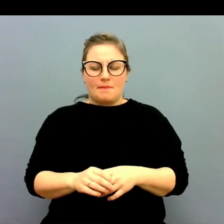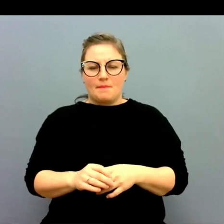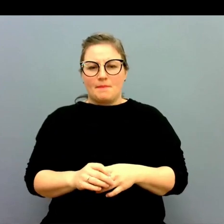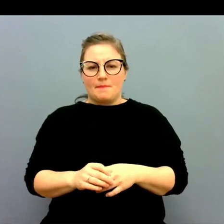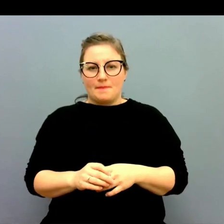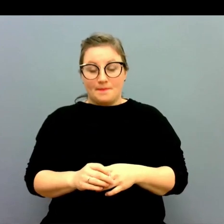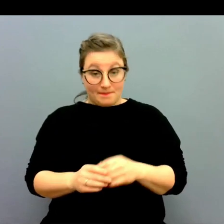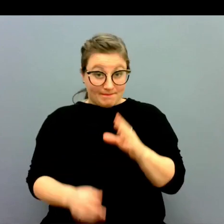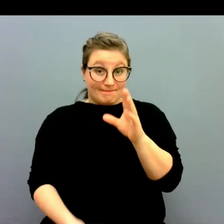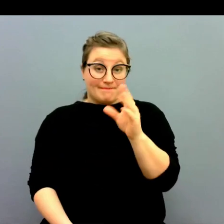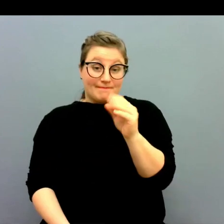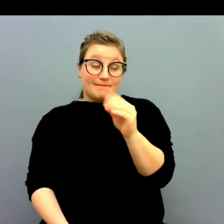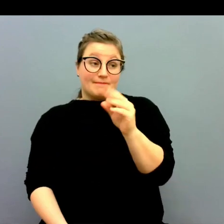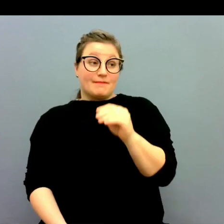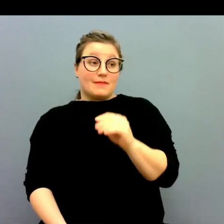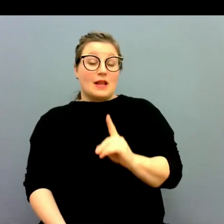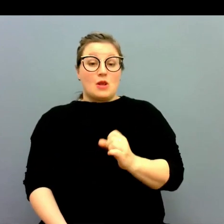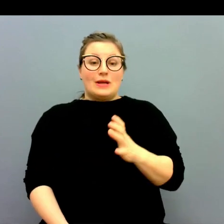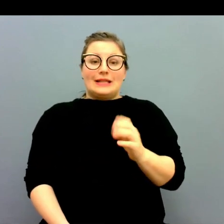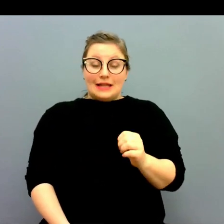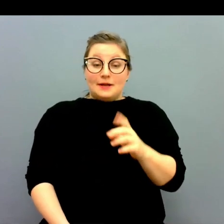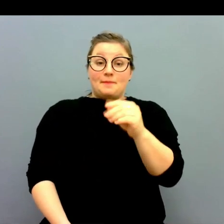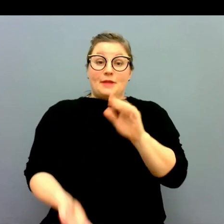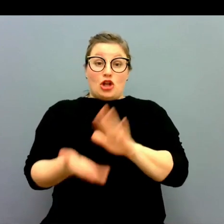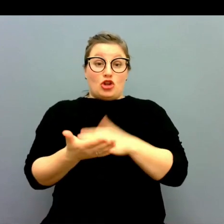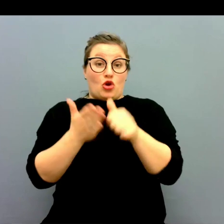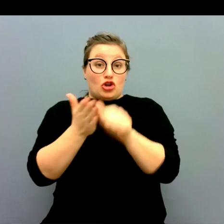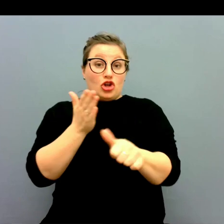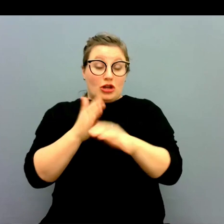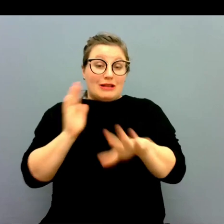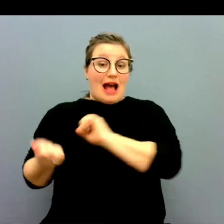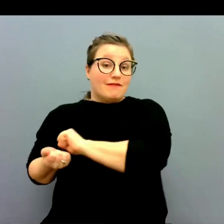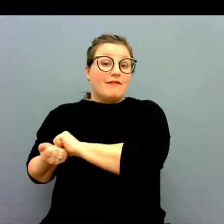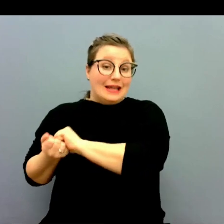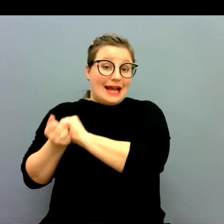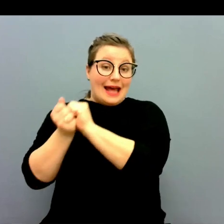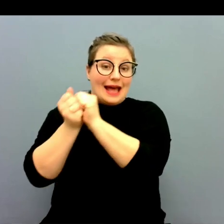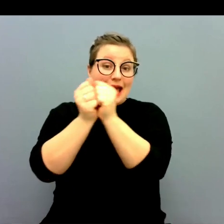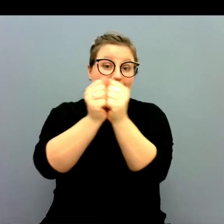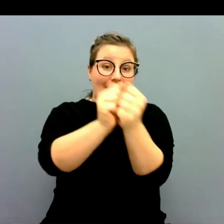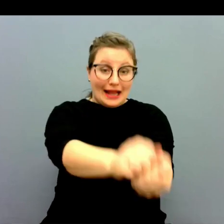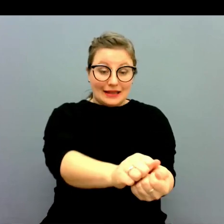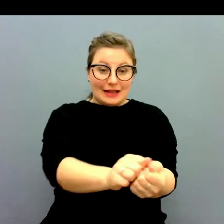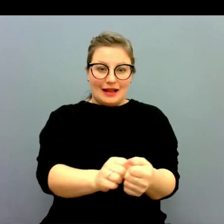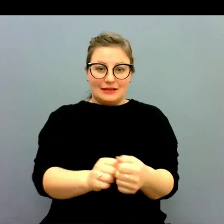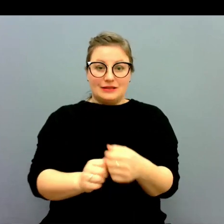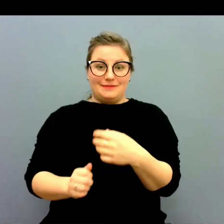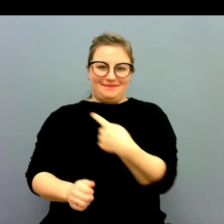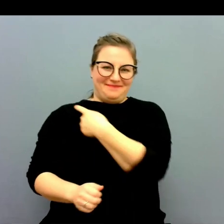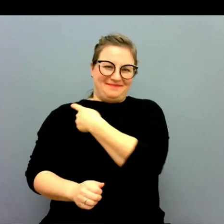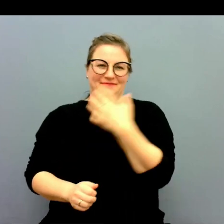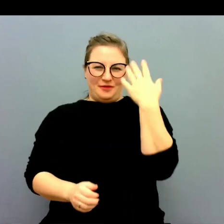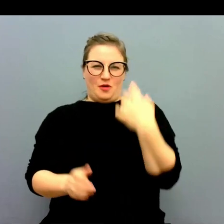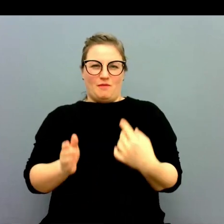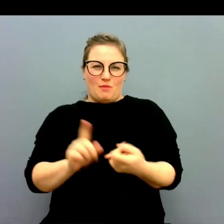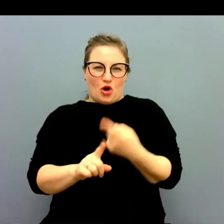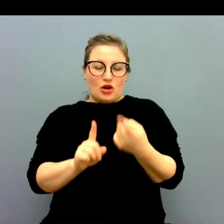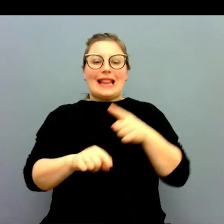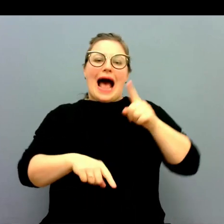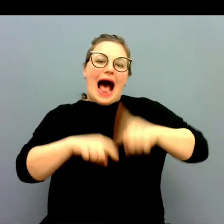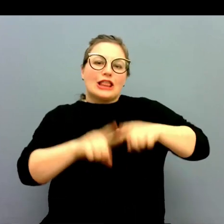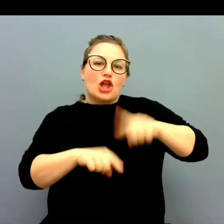Alltså ja, framförallt så är det ju liksom, tolkyrket har ju förändrats ganska mycket över tid. Det gick från början till att det var